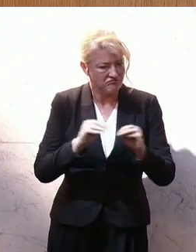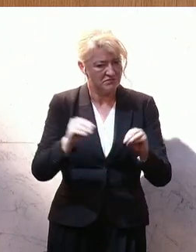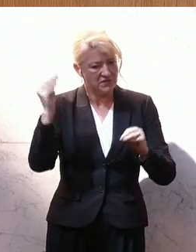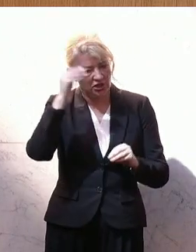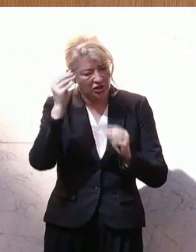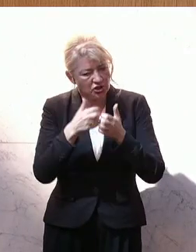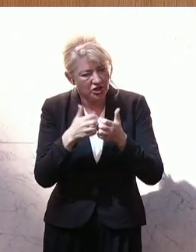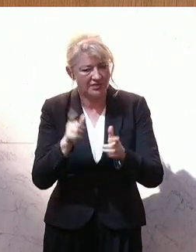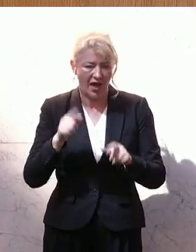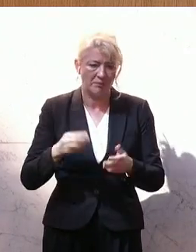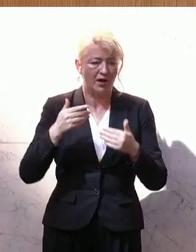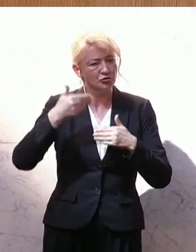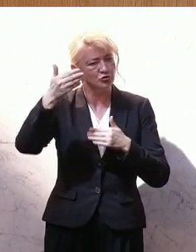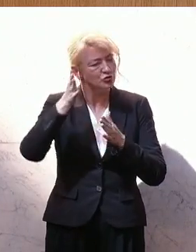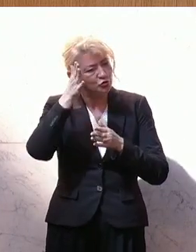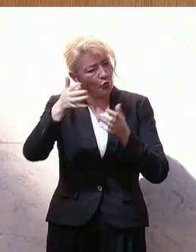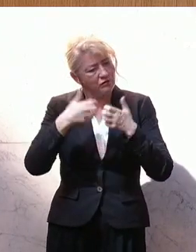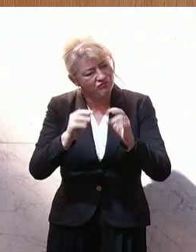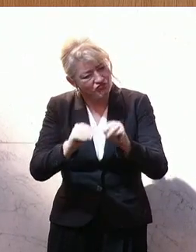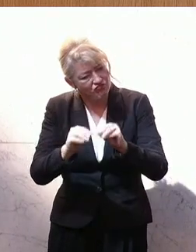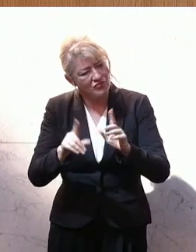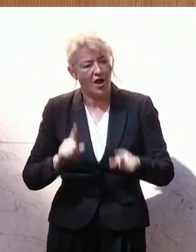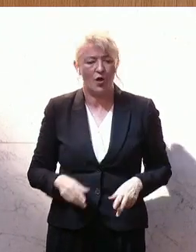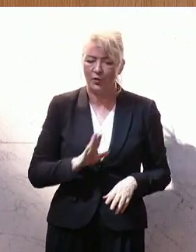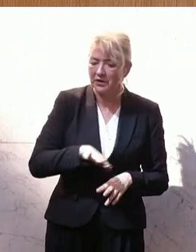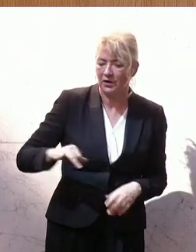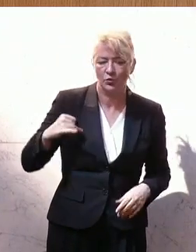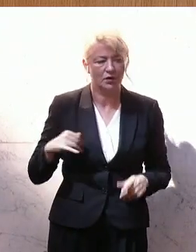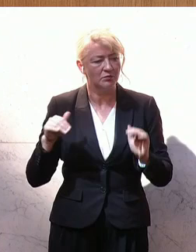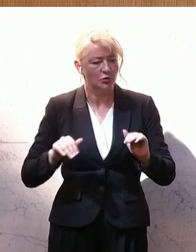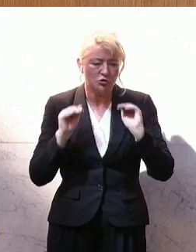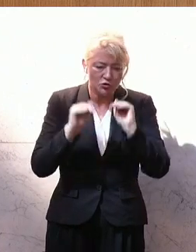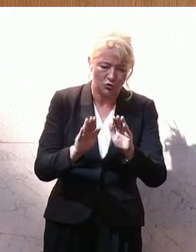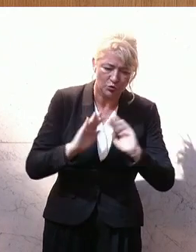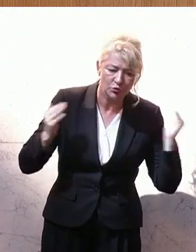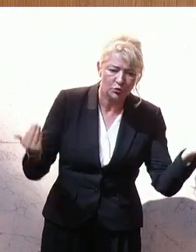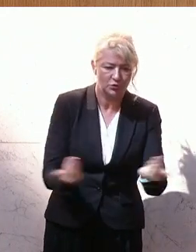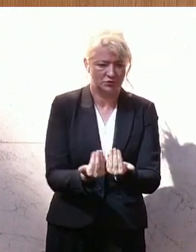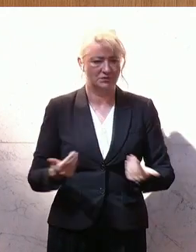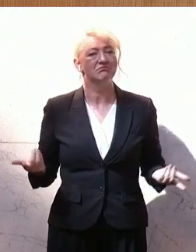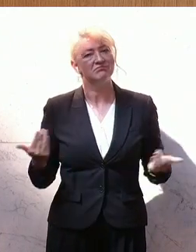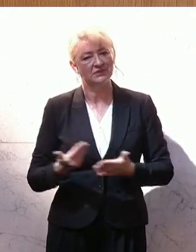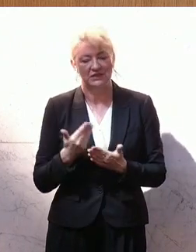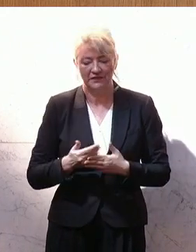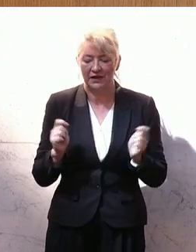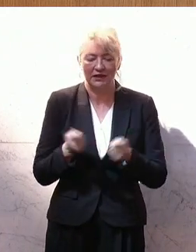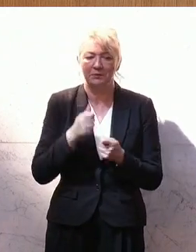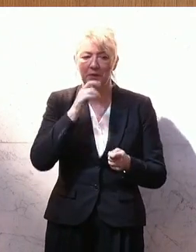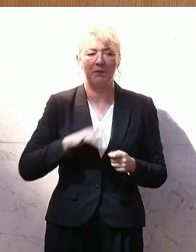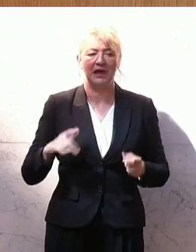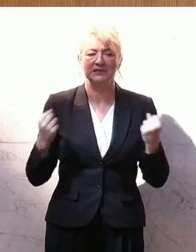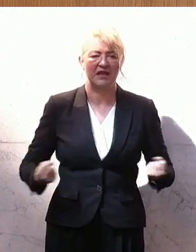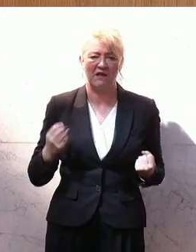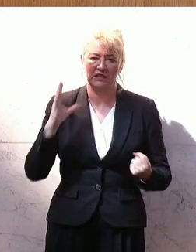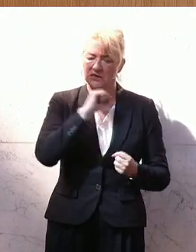wir schreiben auch Zukunft. Und alle Kinder und Jugendlichen müssen dort einen geschützten Rahmen vorfinden. Daher gibt es keinen Platz für Gewalt und